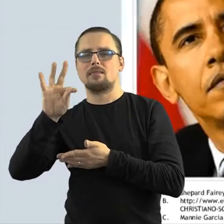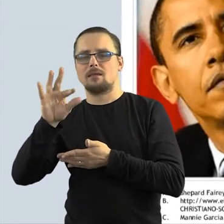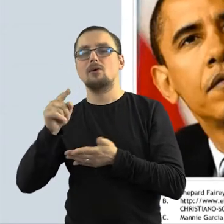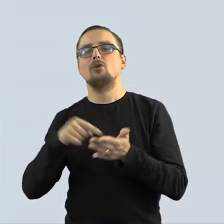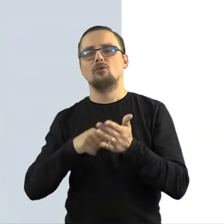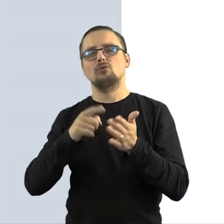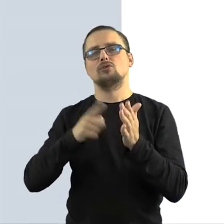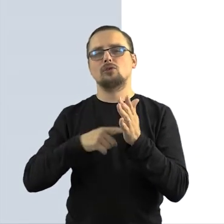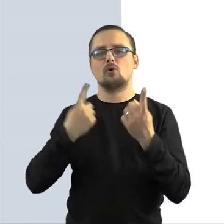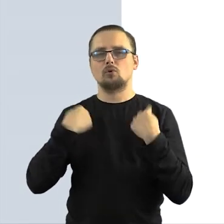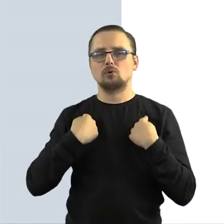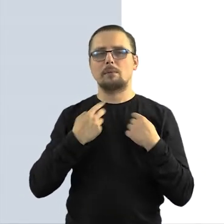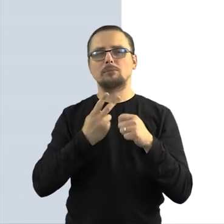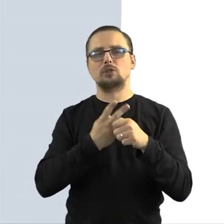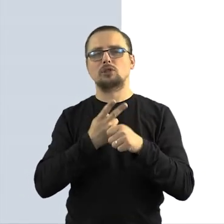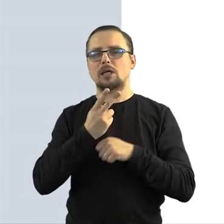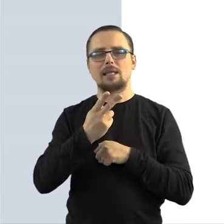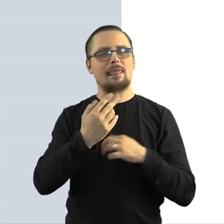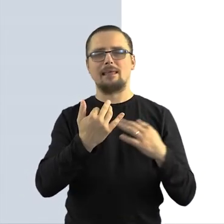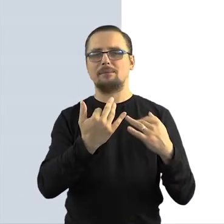inspiracją a utworem zależnym.